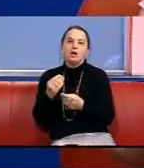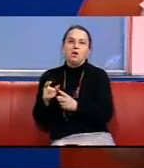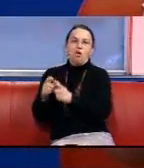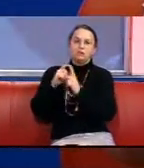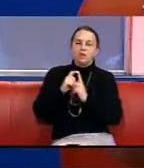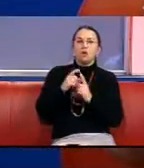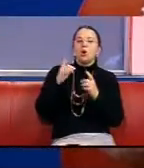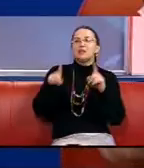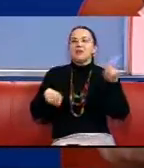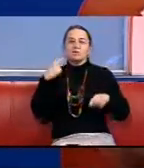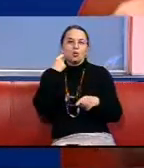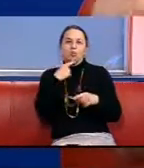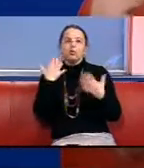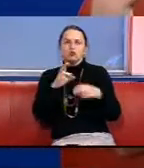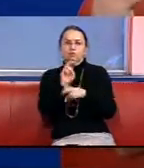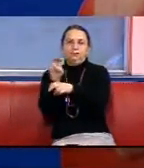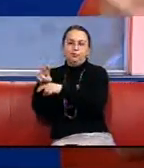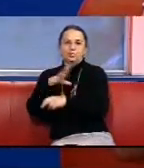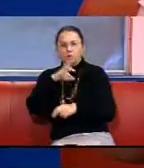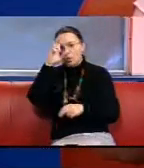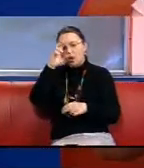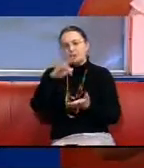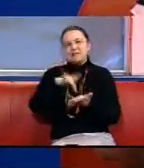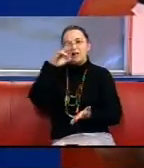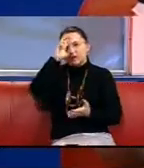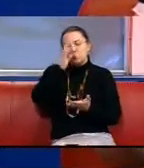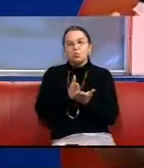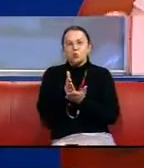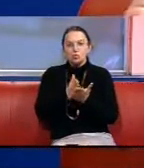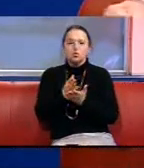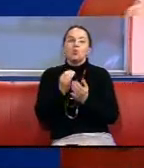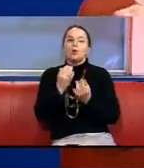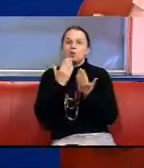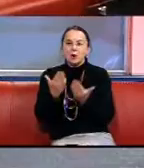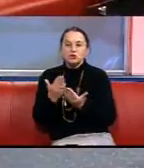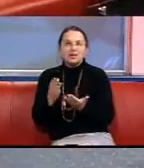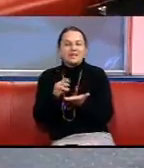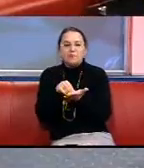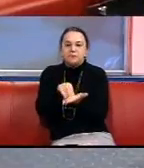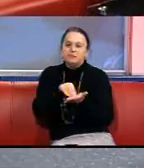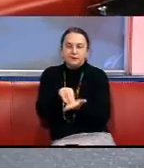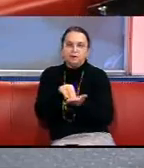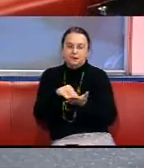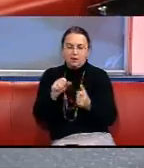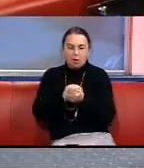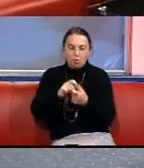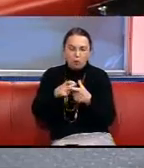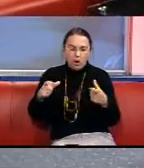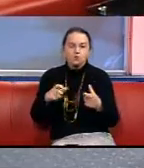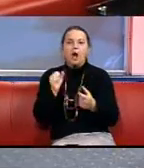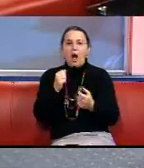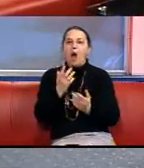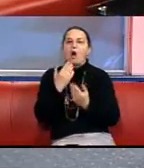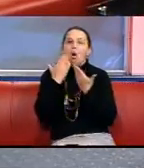приходили в якісь установи і зверталися не написанням на аркушику, а